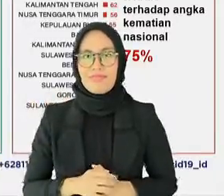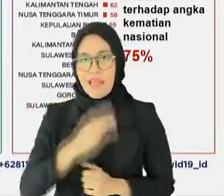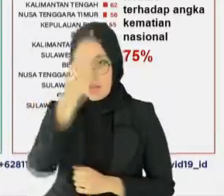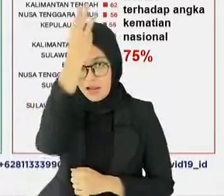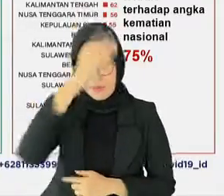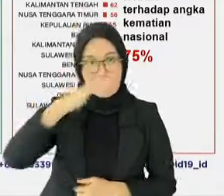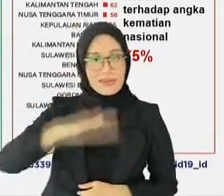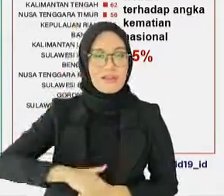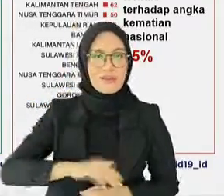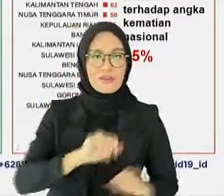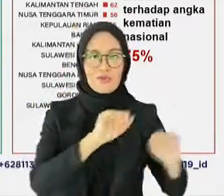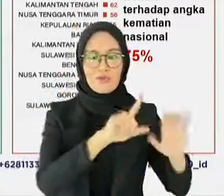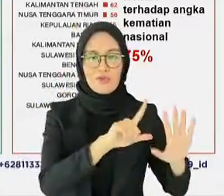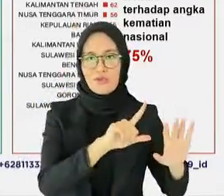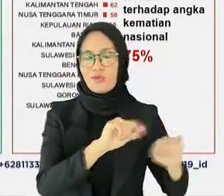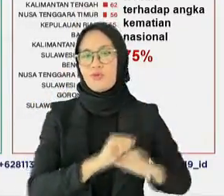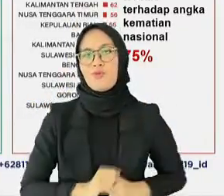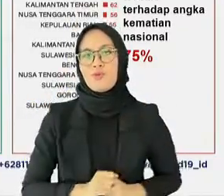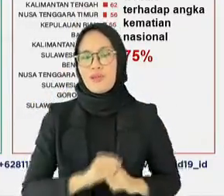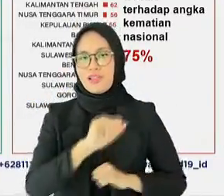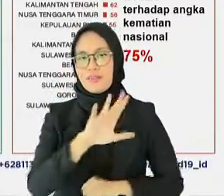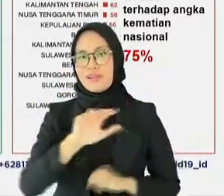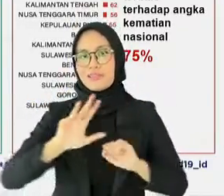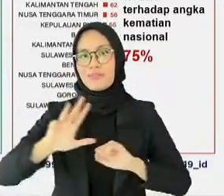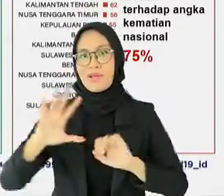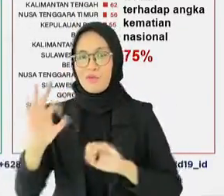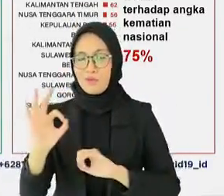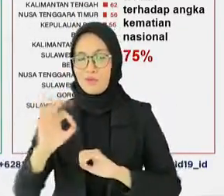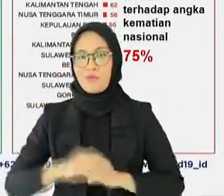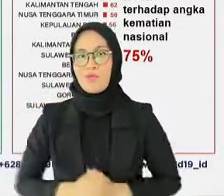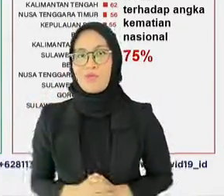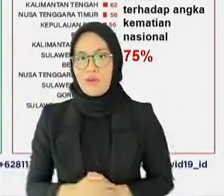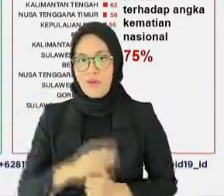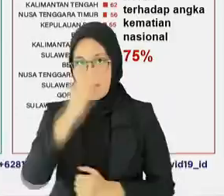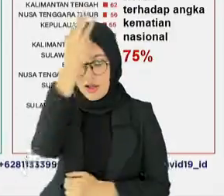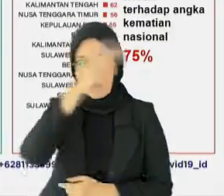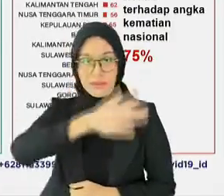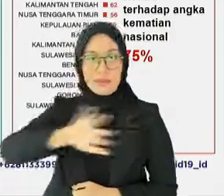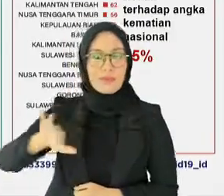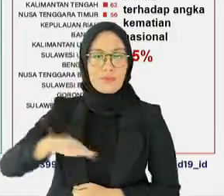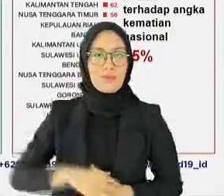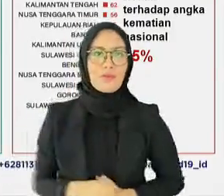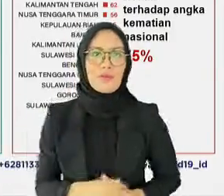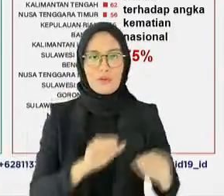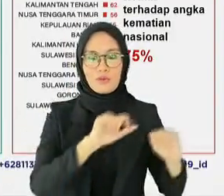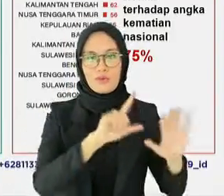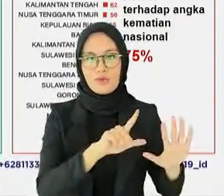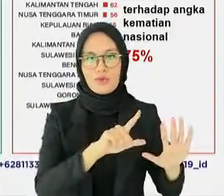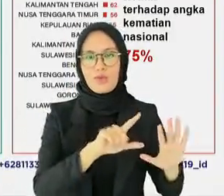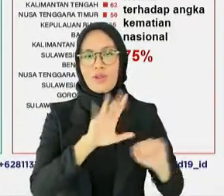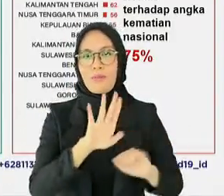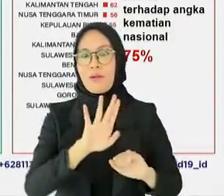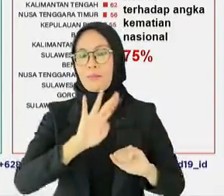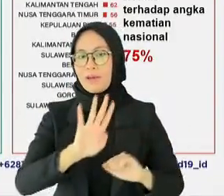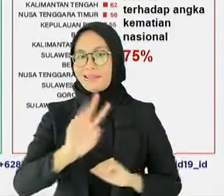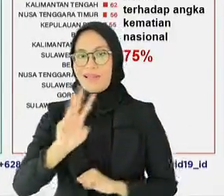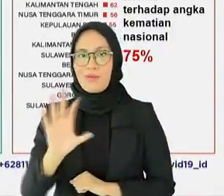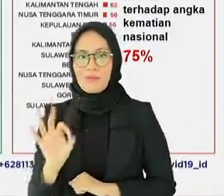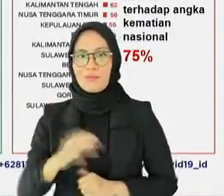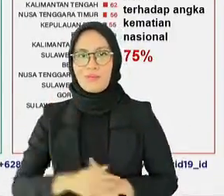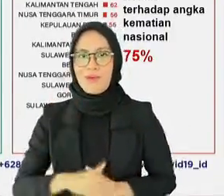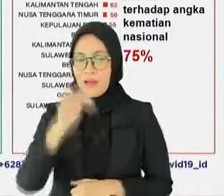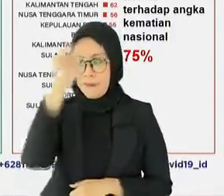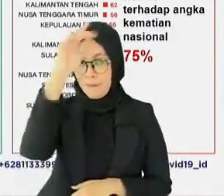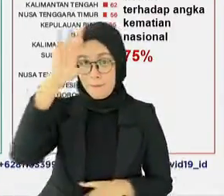Selatan 7,590, Kalimantan Timur 7,430, dan Bali